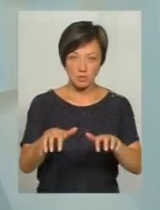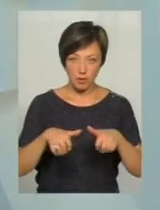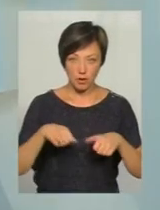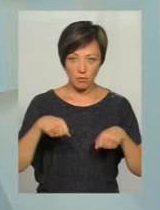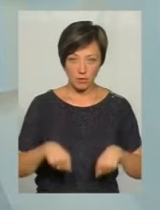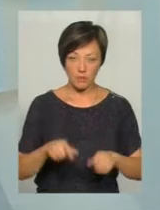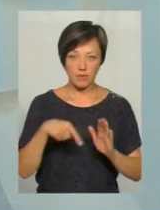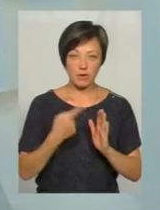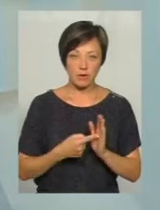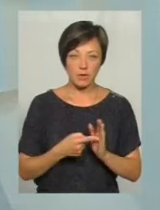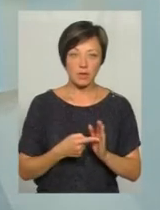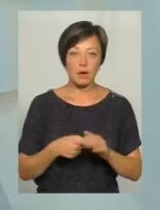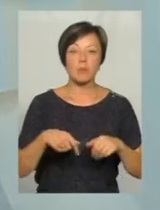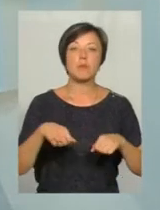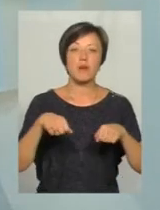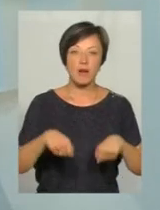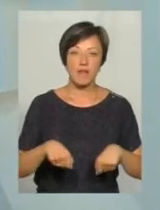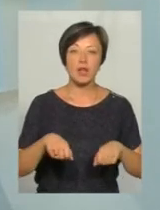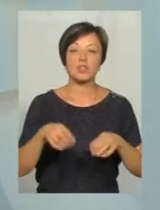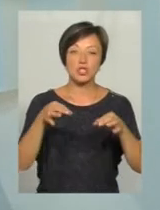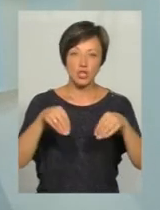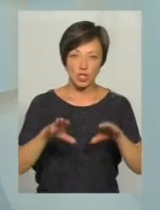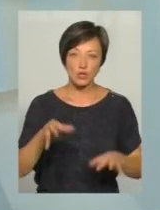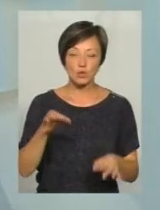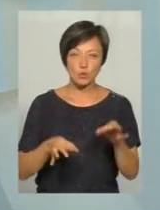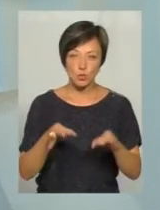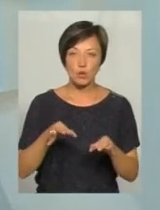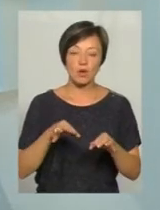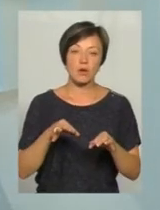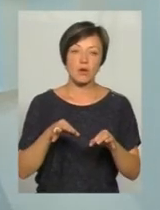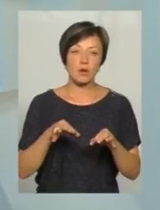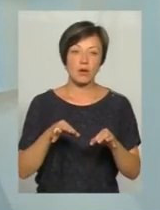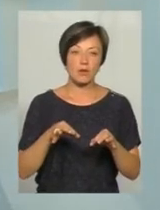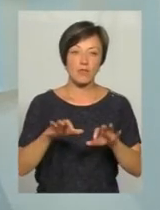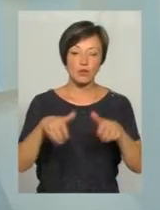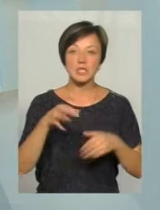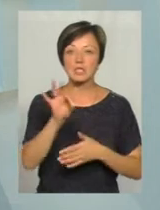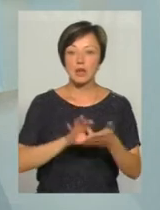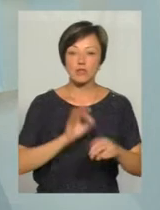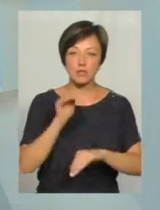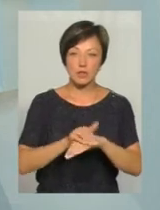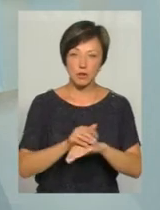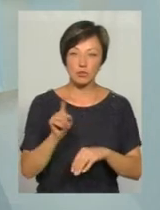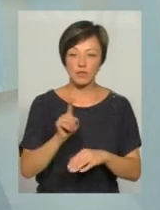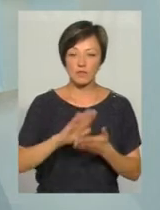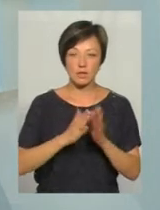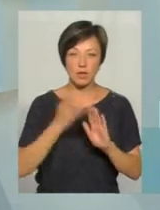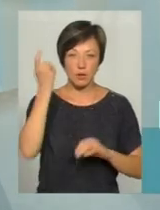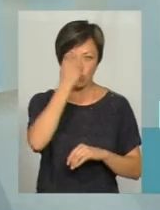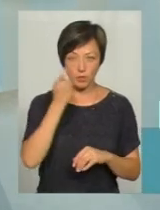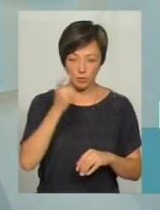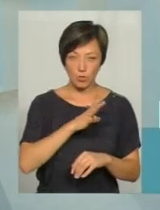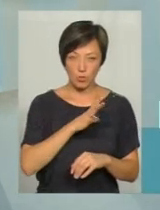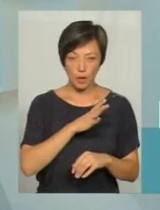права, так? Права за рішенням суду відразу вилучають після вже першого їхнього фіксації, що вони в стані алкогольного спійніння